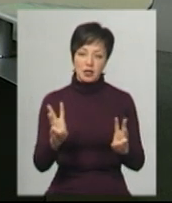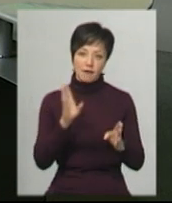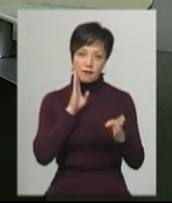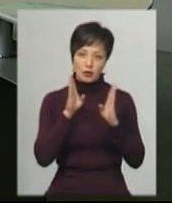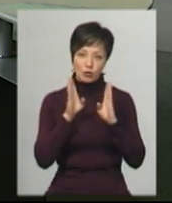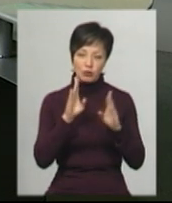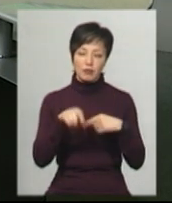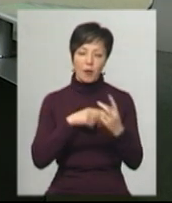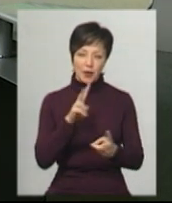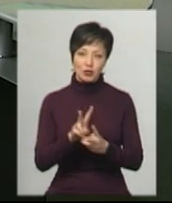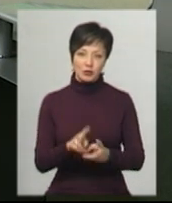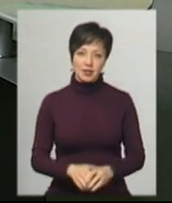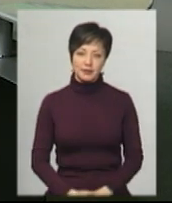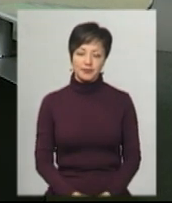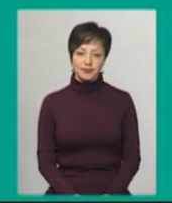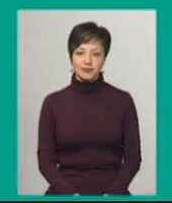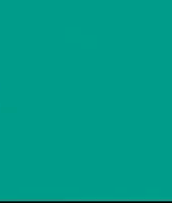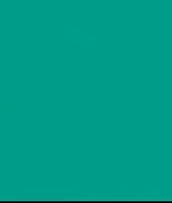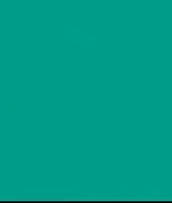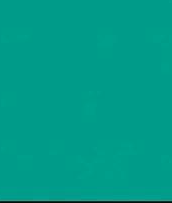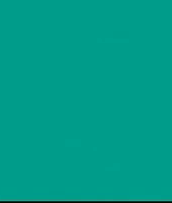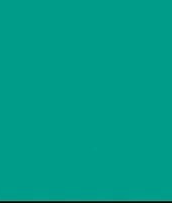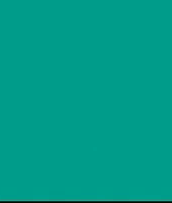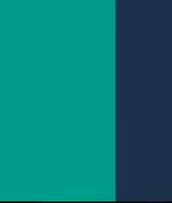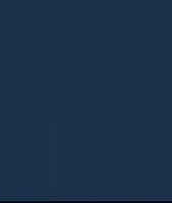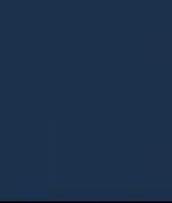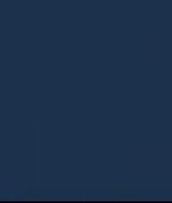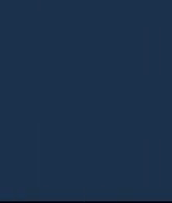сторінці у Фейсбук. Побачимось. Дякую.